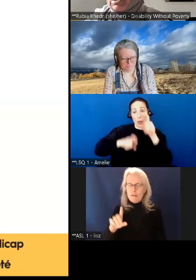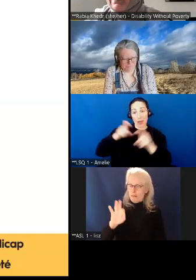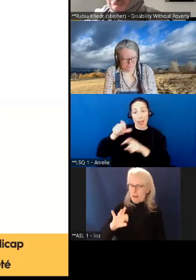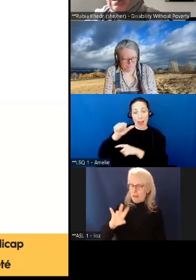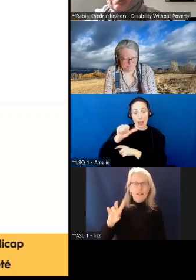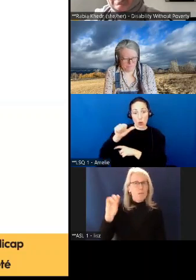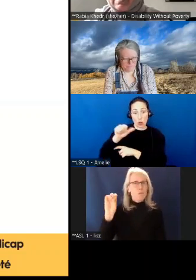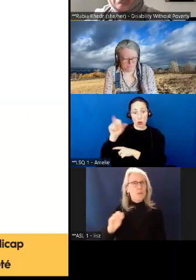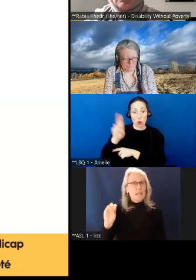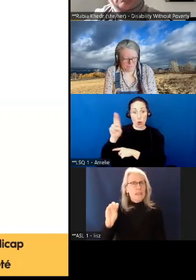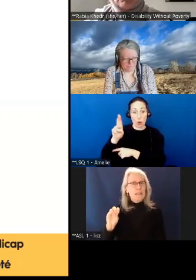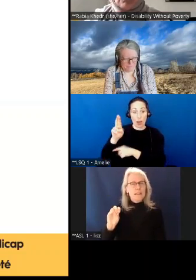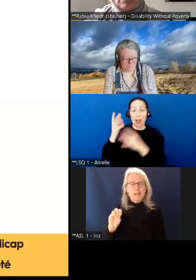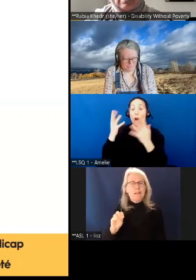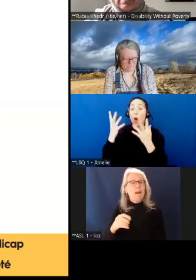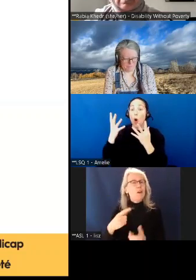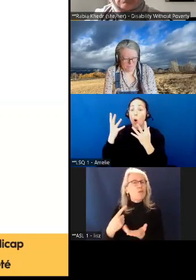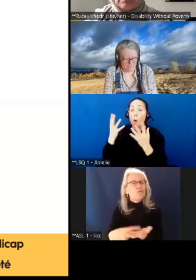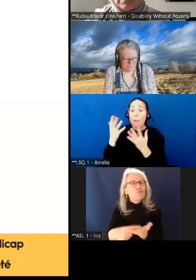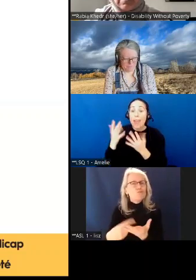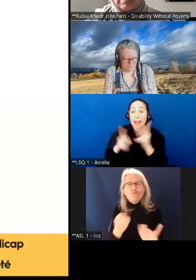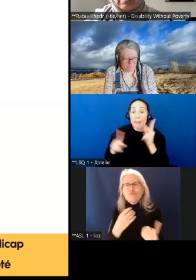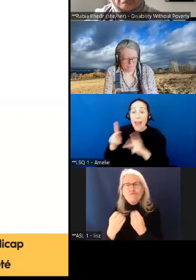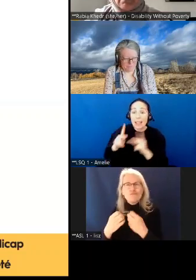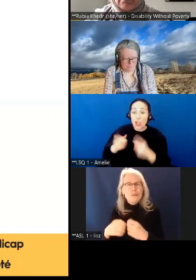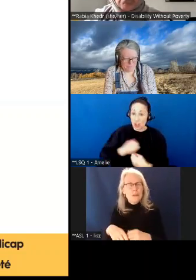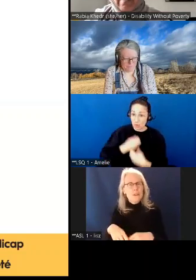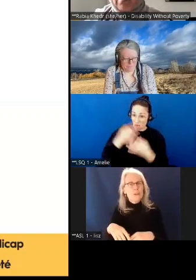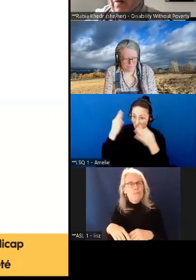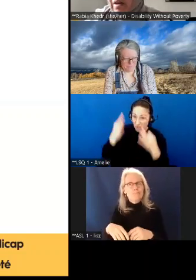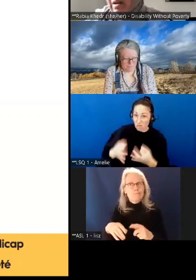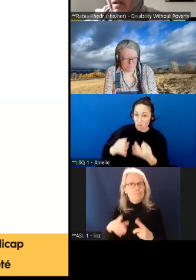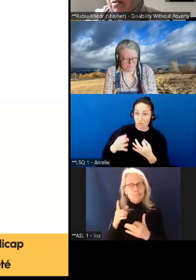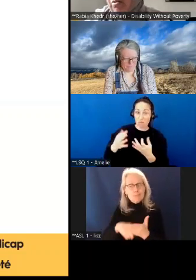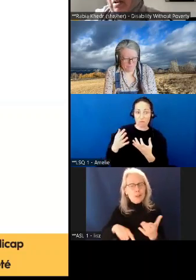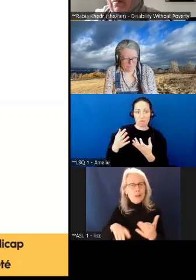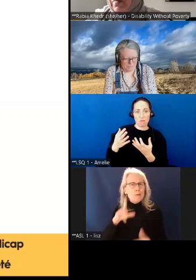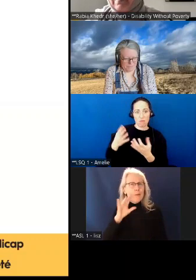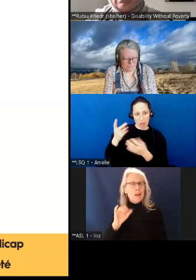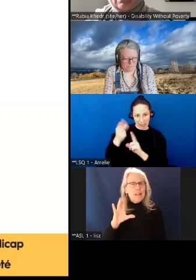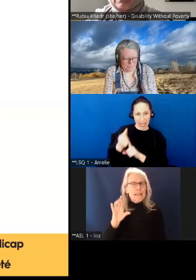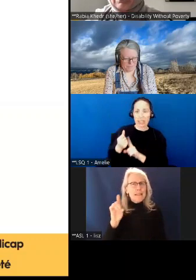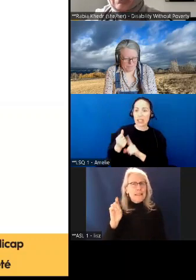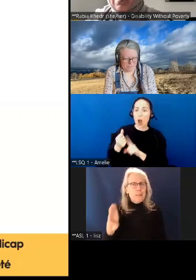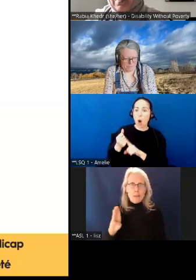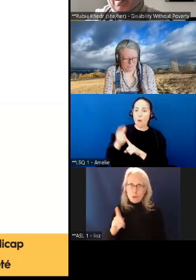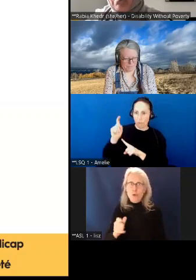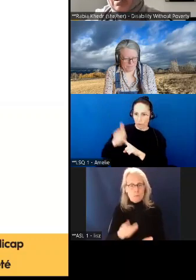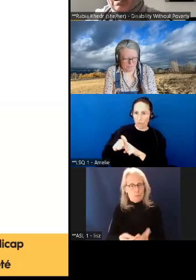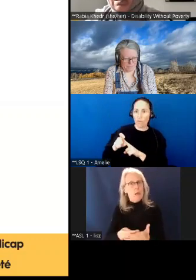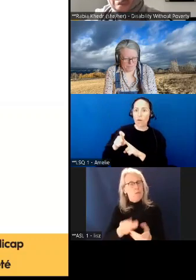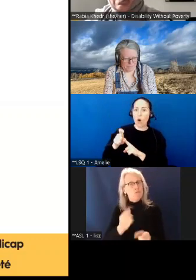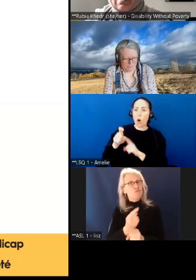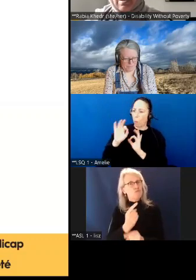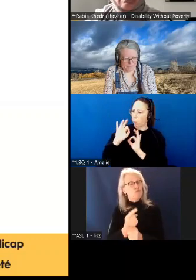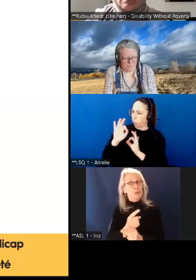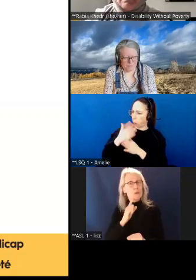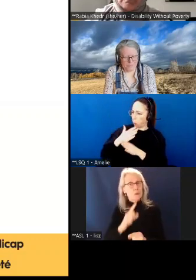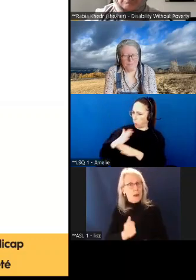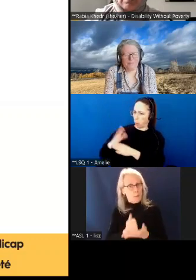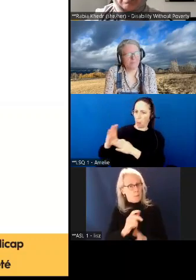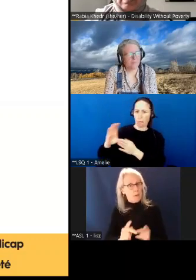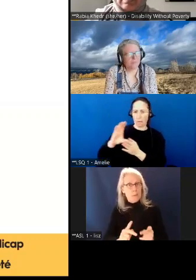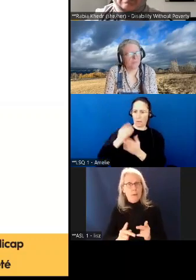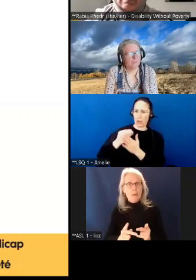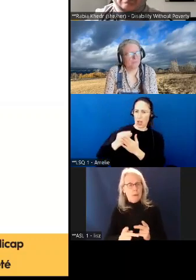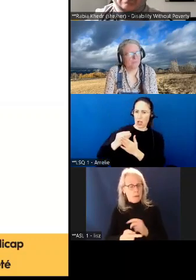97 % affirment que la prestation devrait être bien financée, devrait